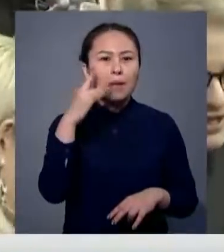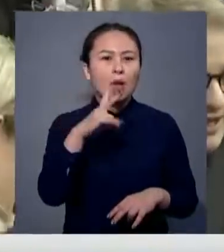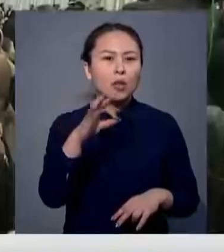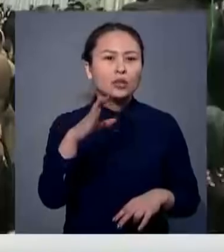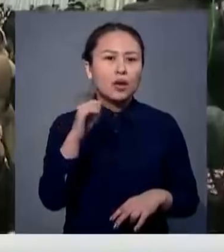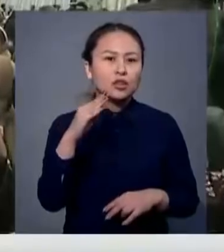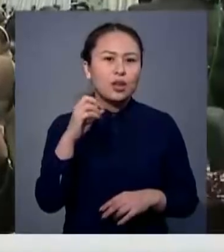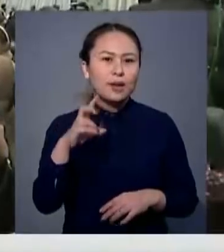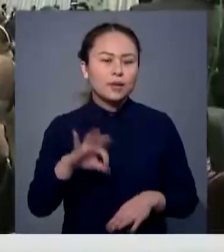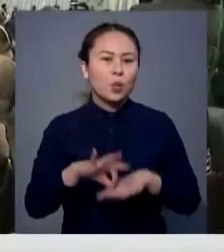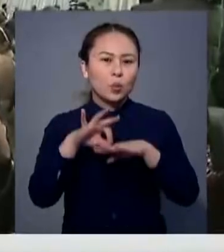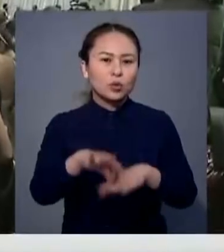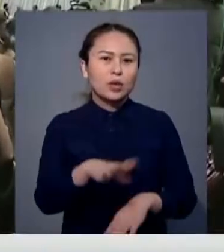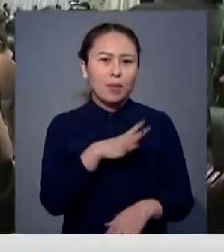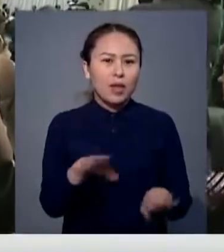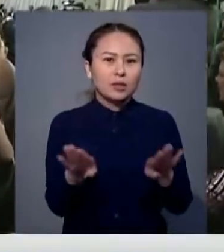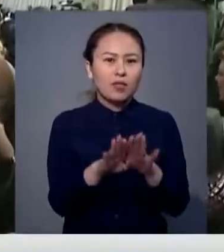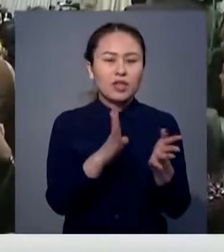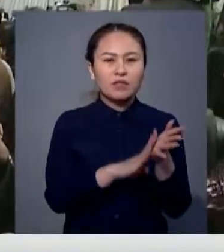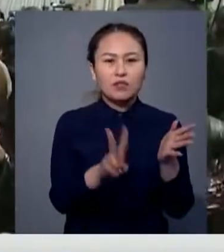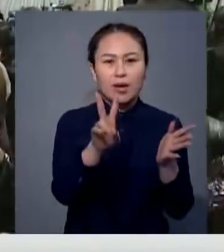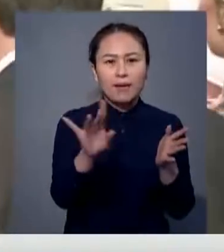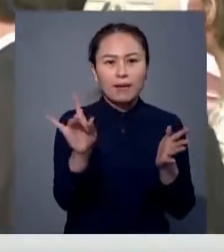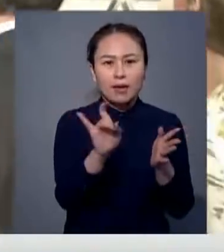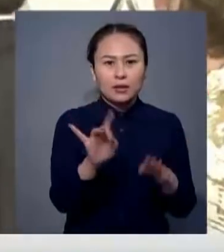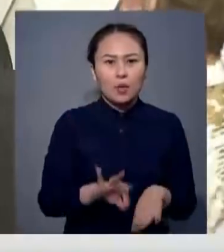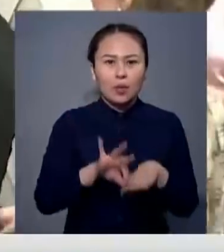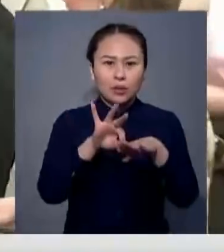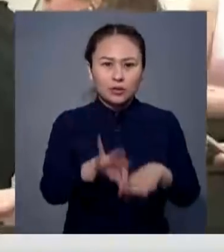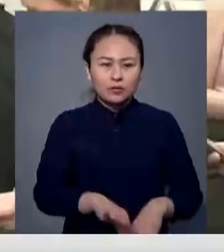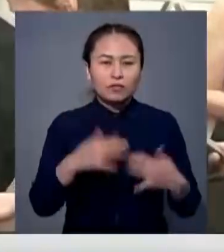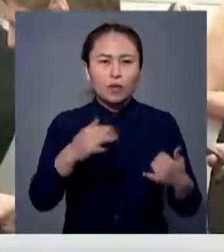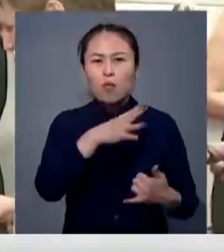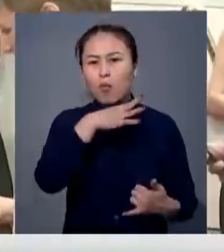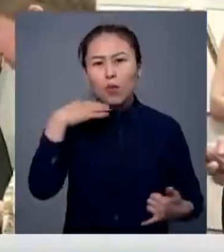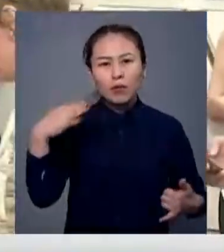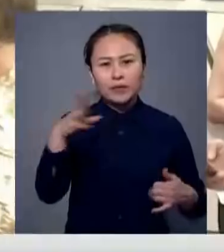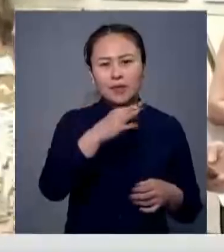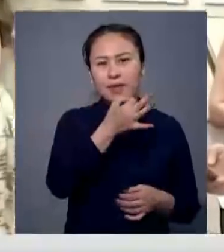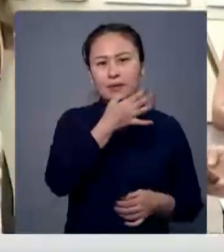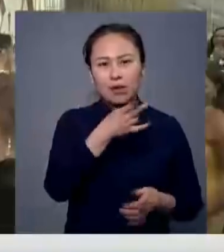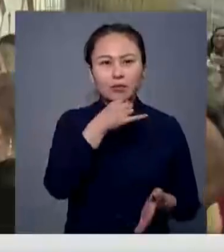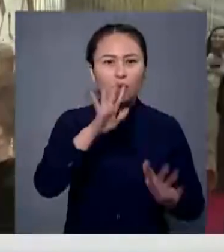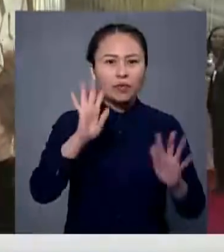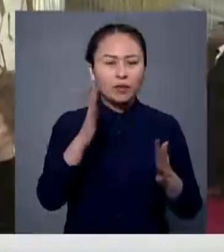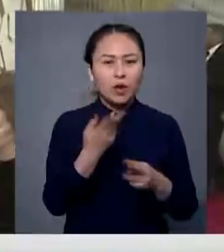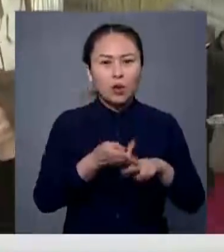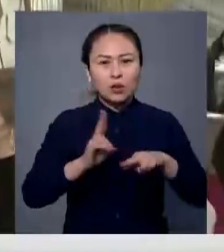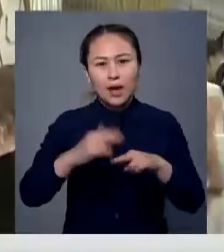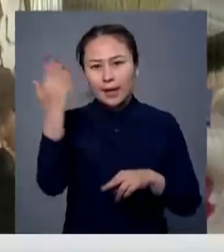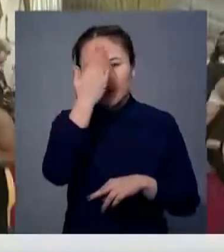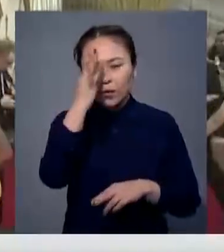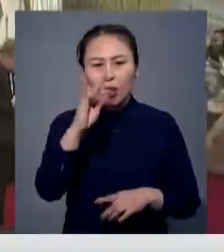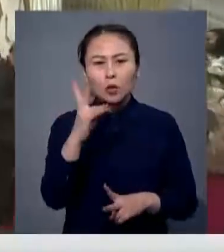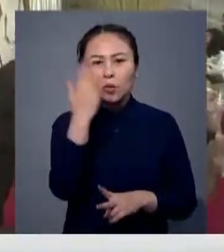-Анджелес қаласында өтті. Шара осымен 92-ші ретті емдастырылуды. Онда көптің көңіліне норналған кинолармен киноны